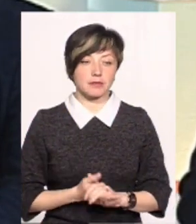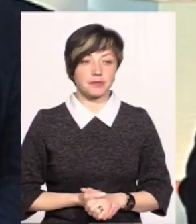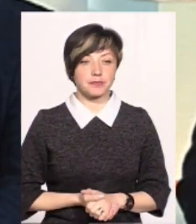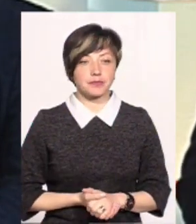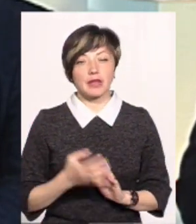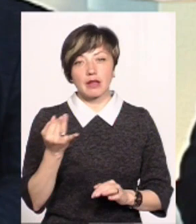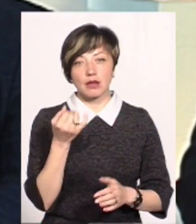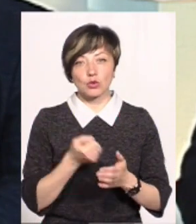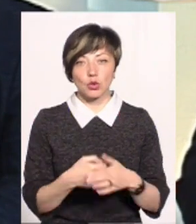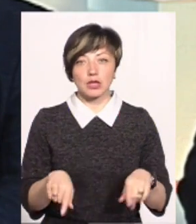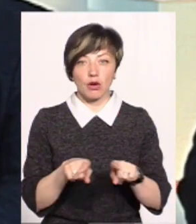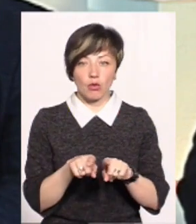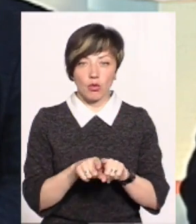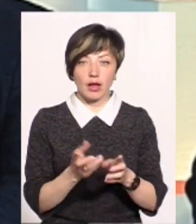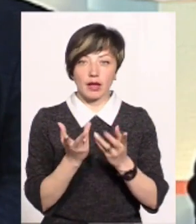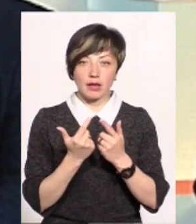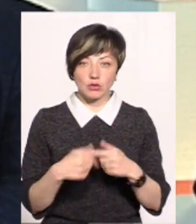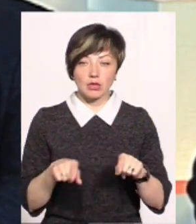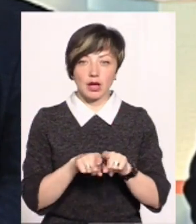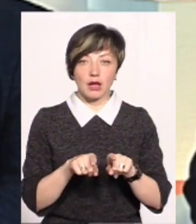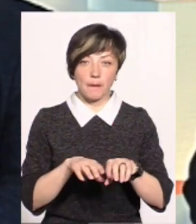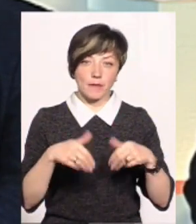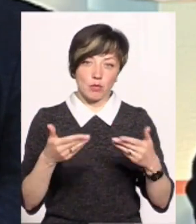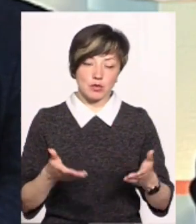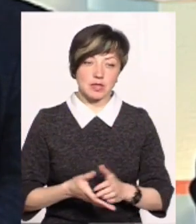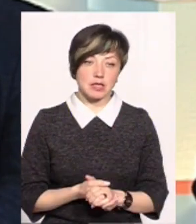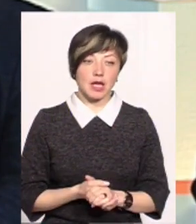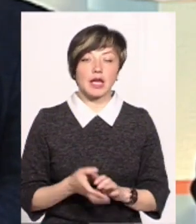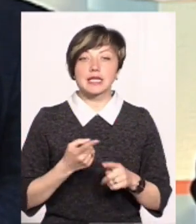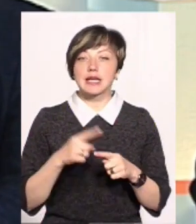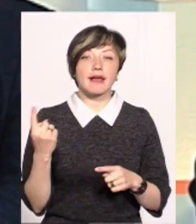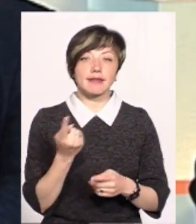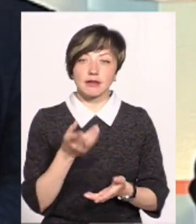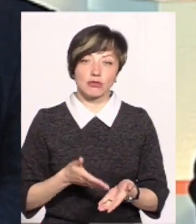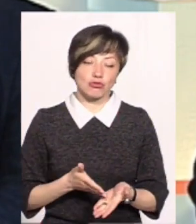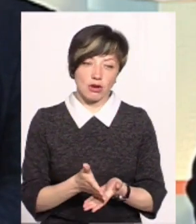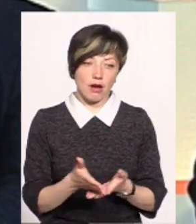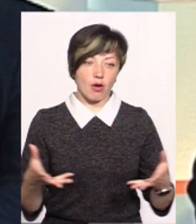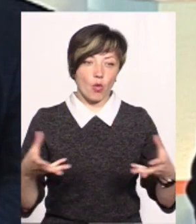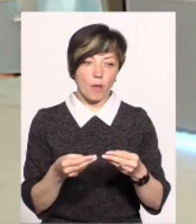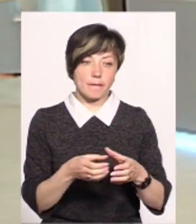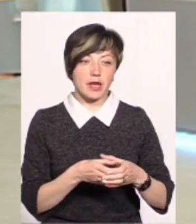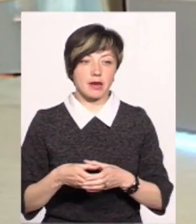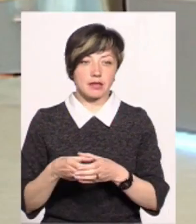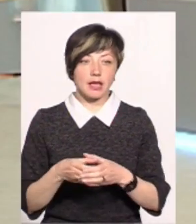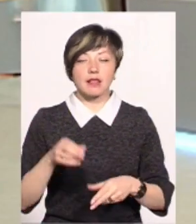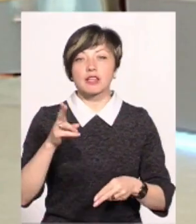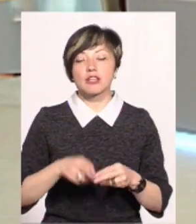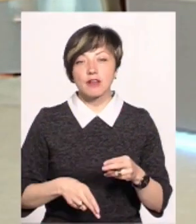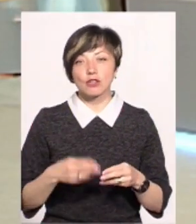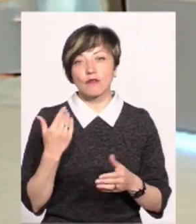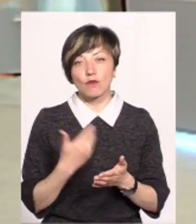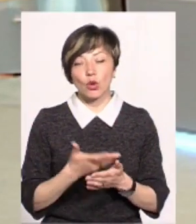певний інтерес до такої кількості, до таких пропозицій. Тому це єдиний шлях – це кооперація. І от на